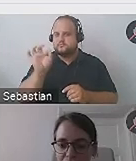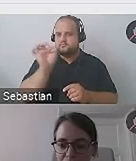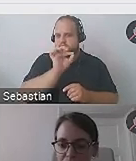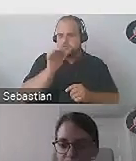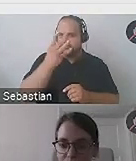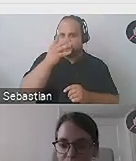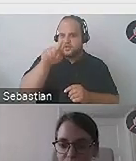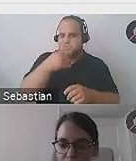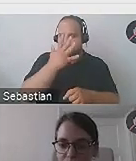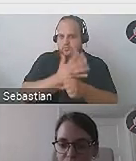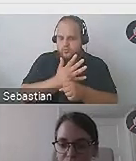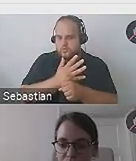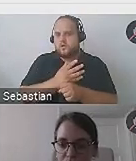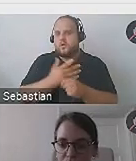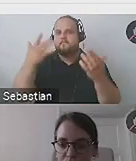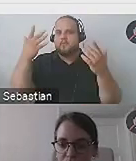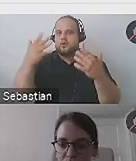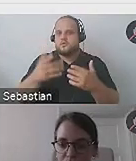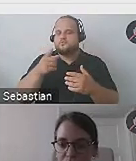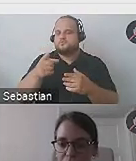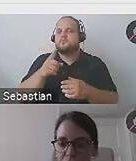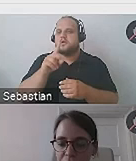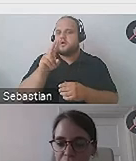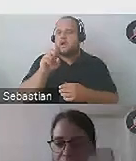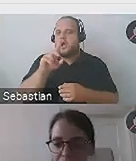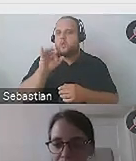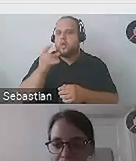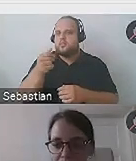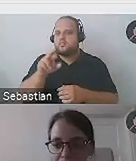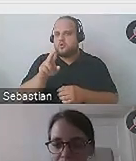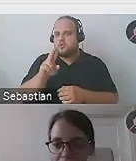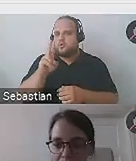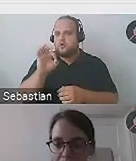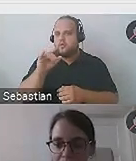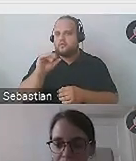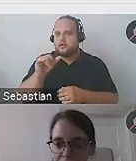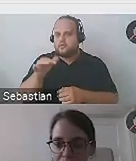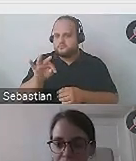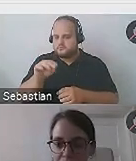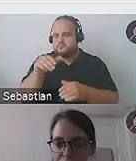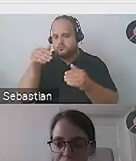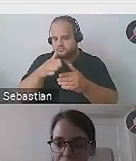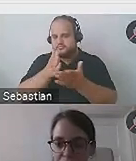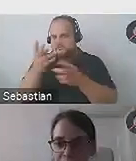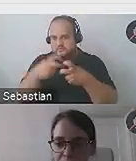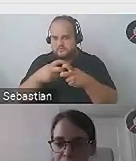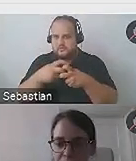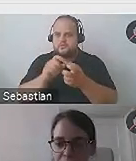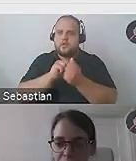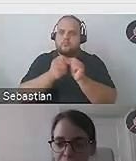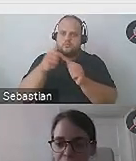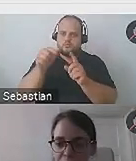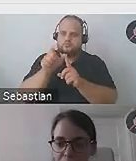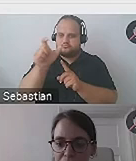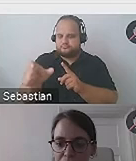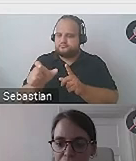4,5 obliczony za pomocą tak zwanego kalkulatora kontrastu. Można wyszukać w internecie albo użyć linka z tej